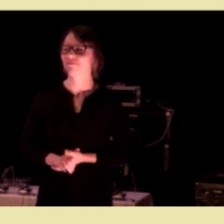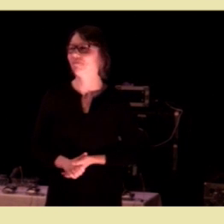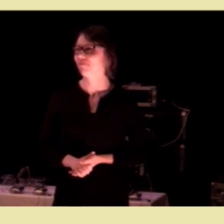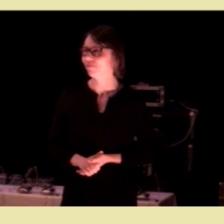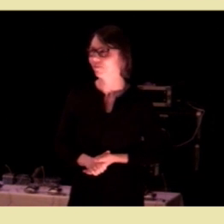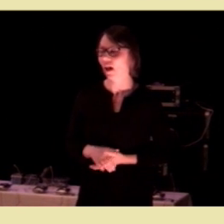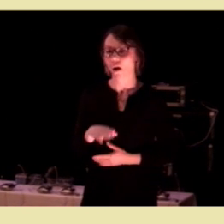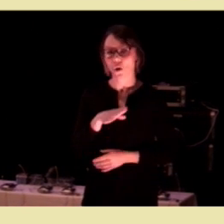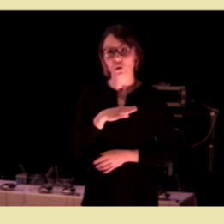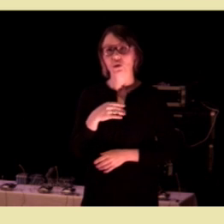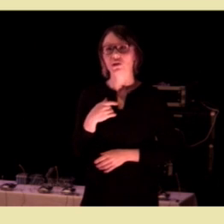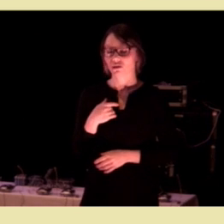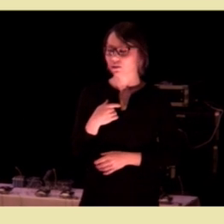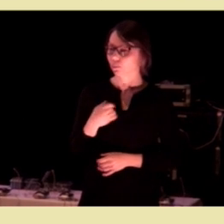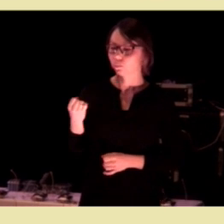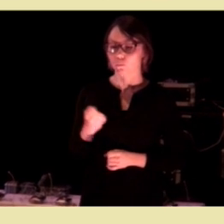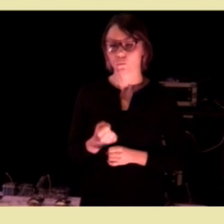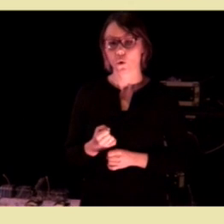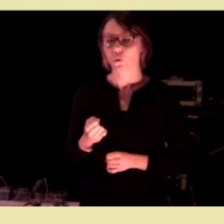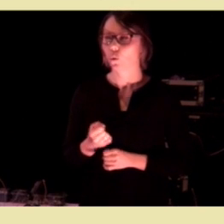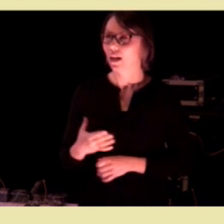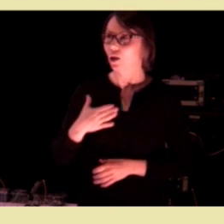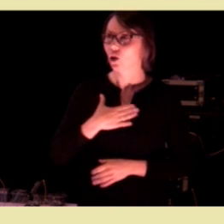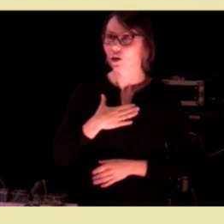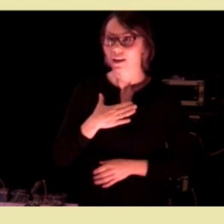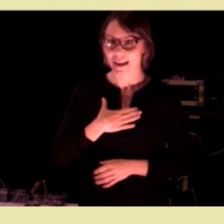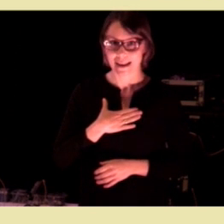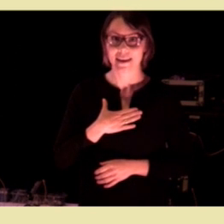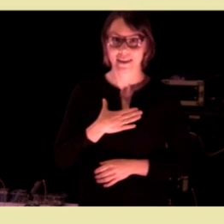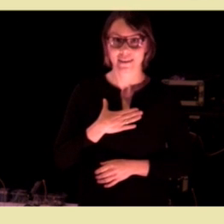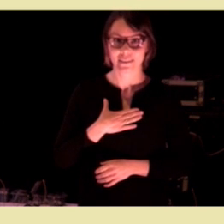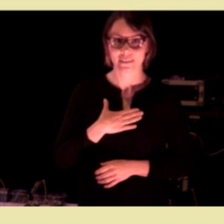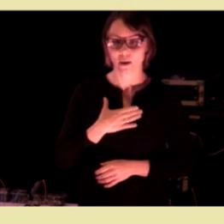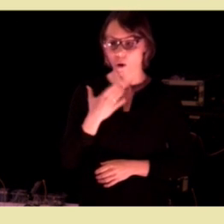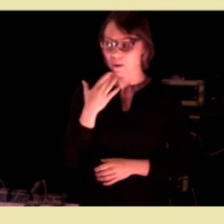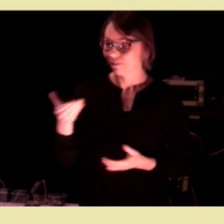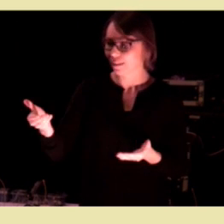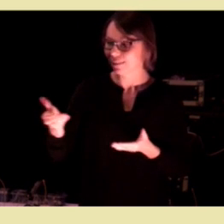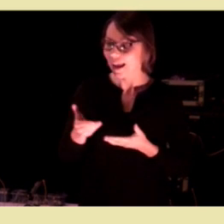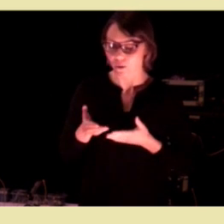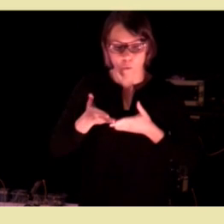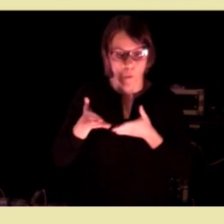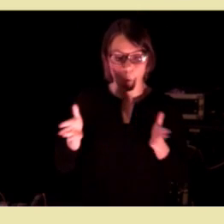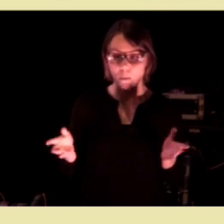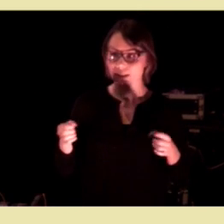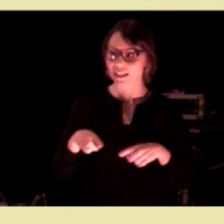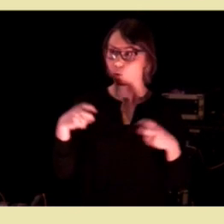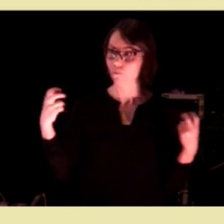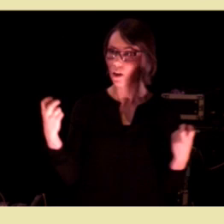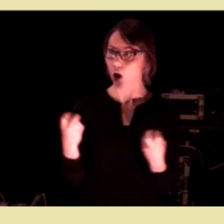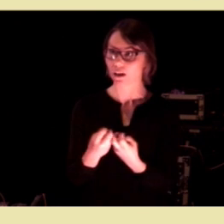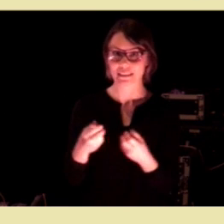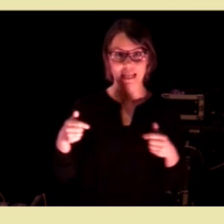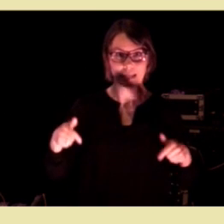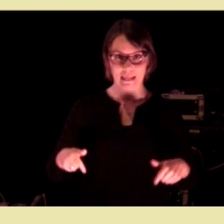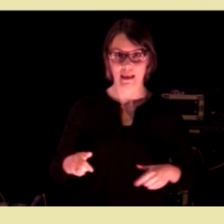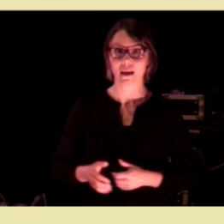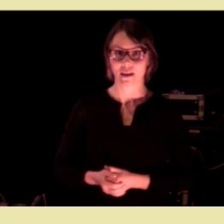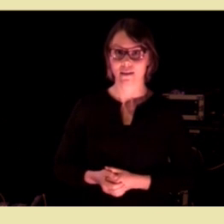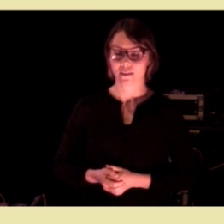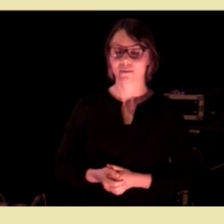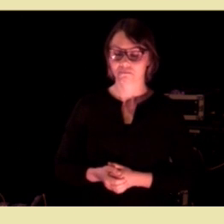Jeg synes det er utrolig hyggelig å bli invitert til å åpne denne konferansen. Den